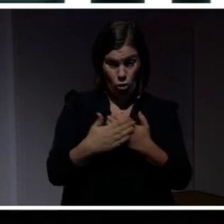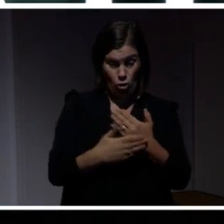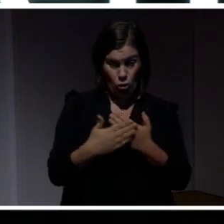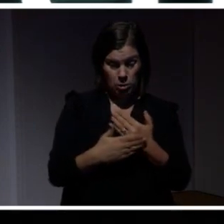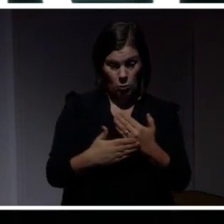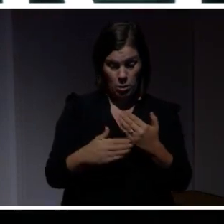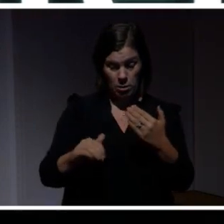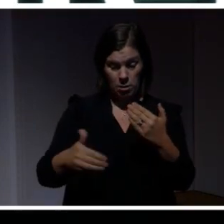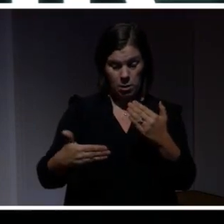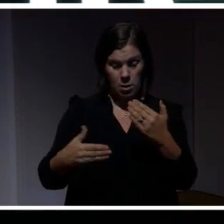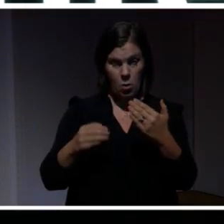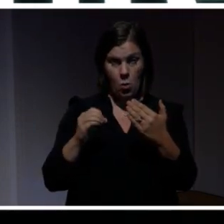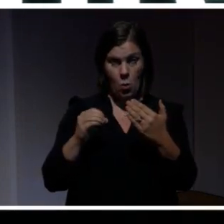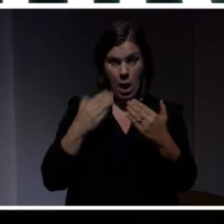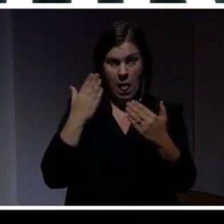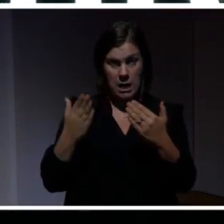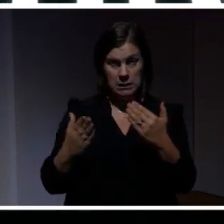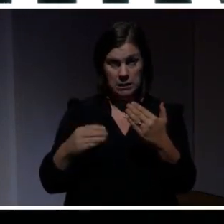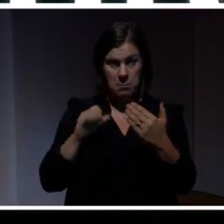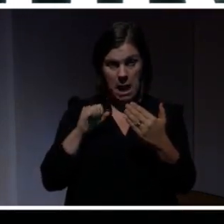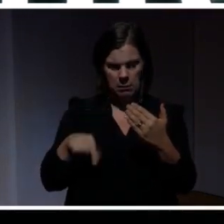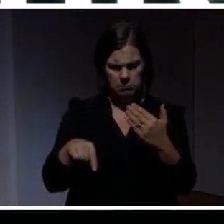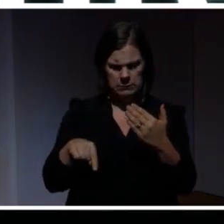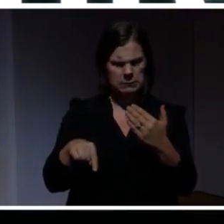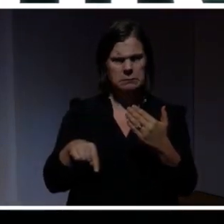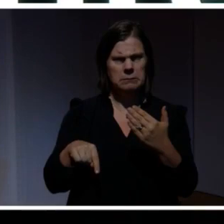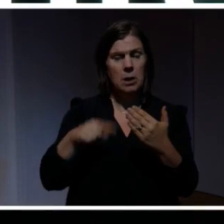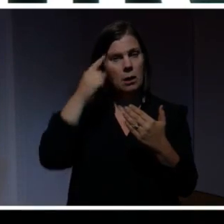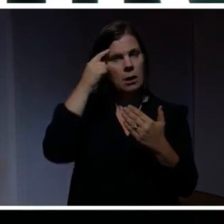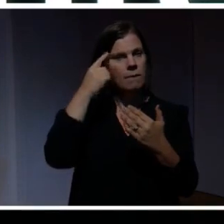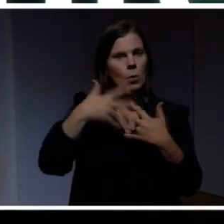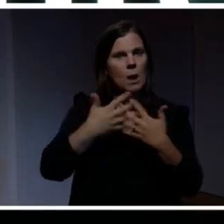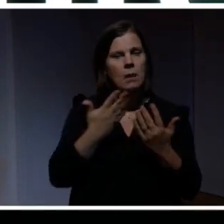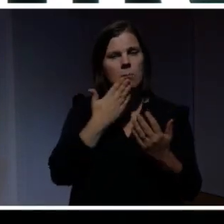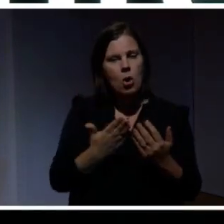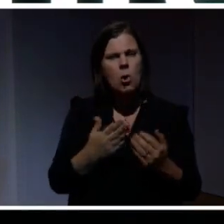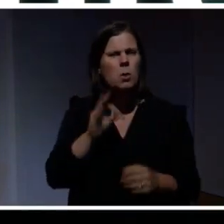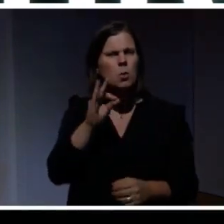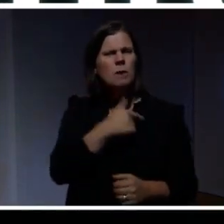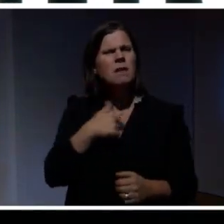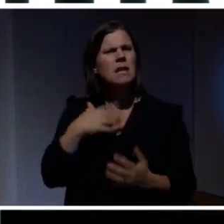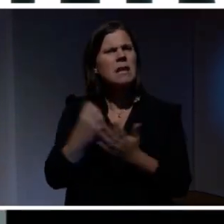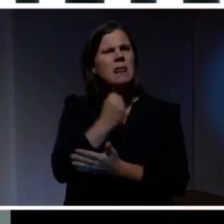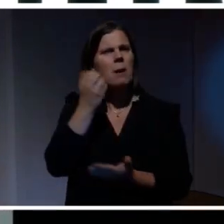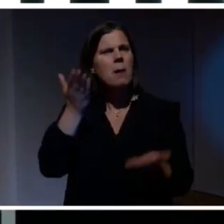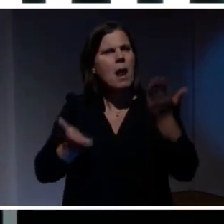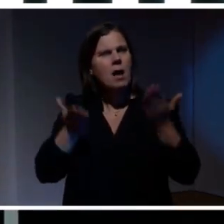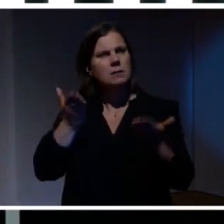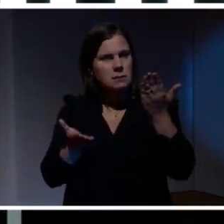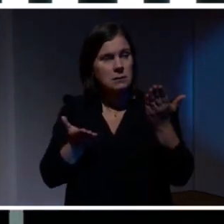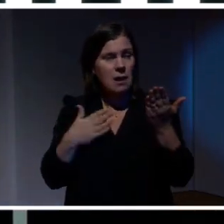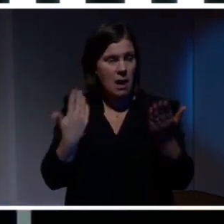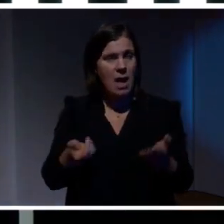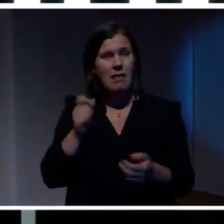oläst mejl. Så blir vi lite mer korkade. Så det här är ju en utmaning. Hur ska vi hitta vår balans? Det är en ena digitala